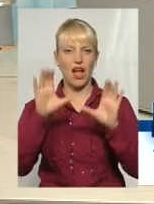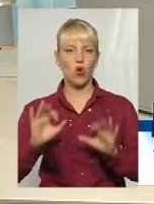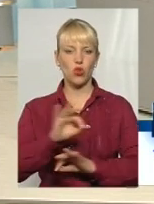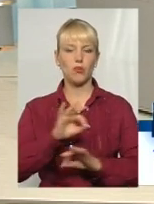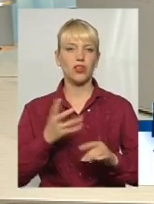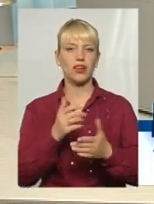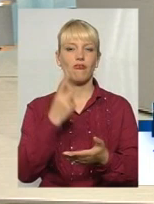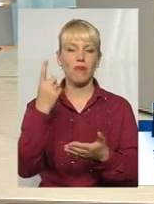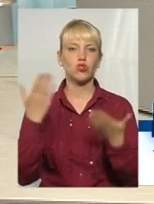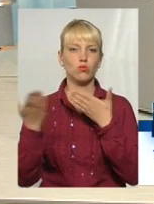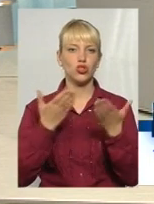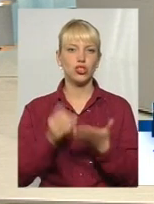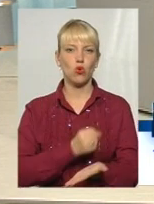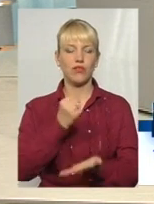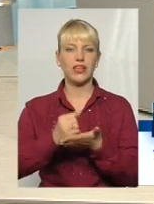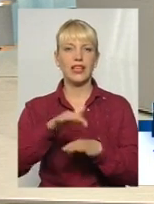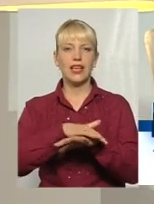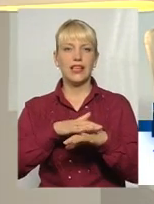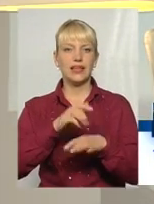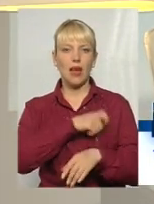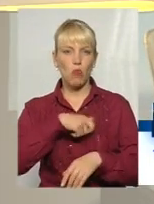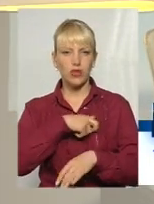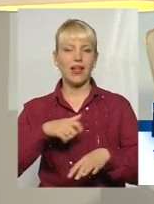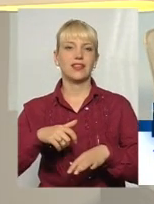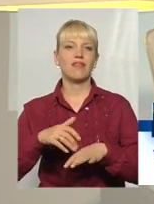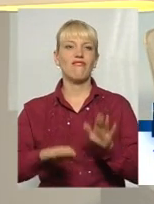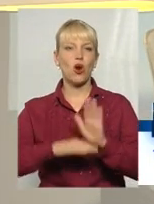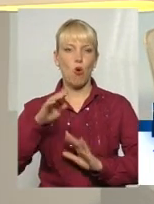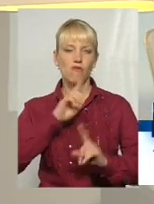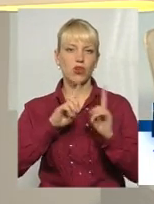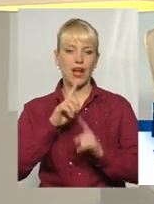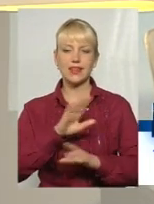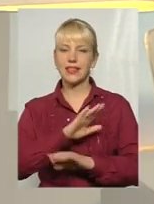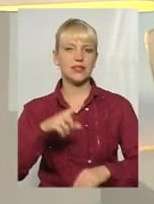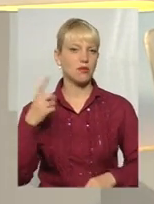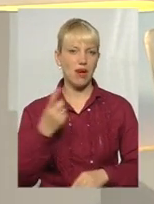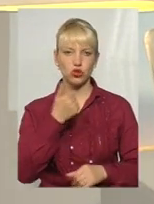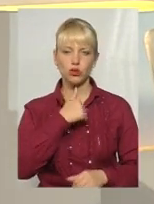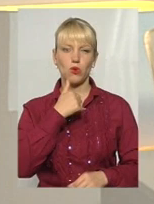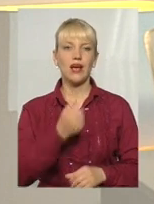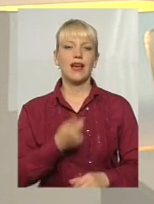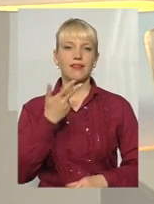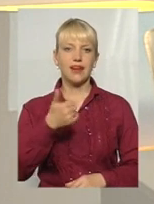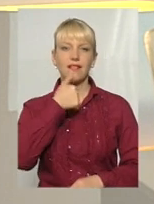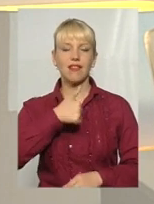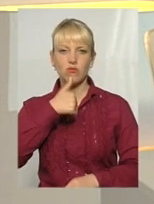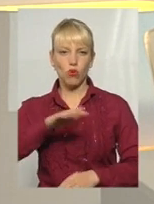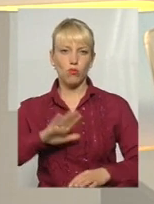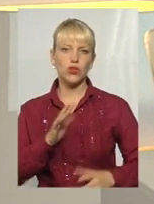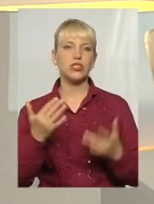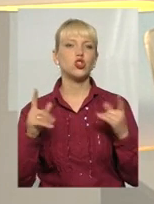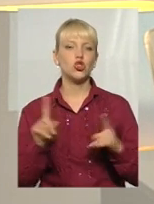ухвалили депутати Верховної Ради, при чому не з першої спроби, скільки заходів було. Що